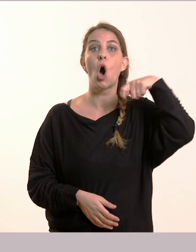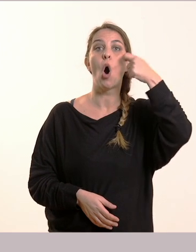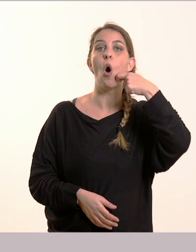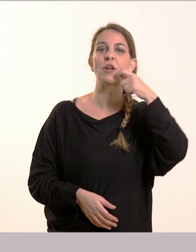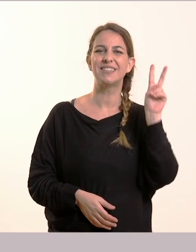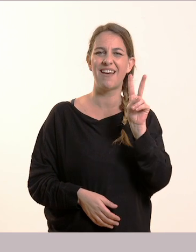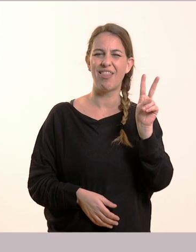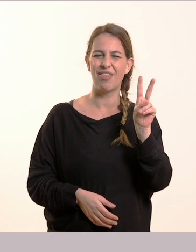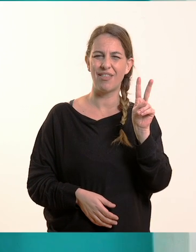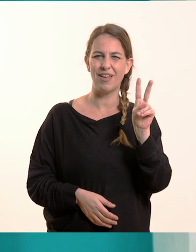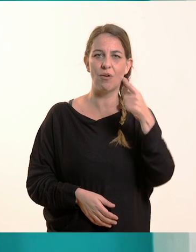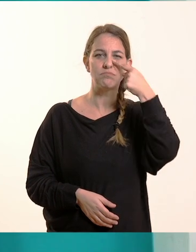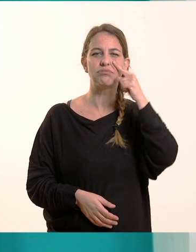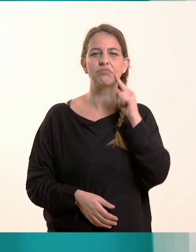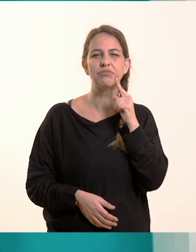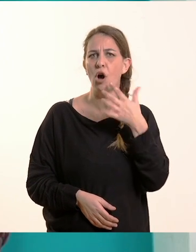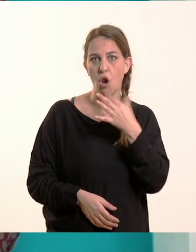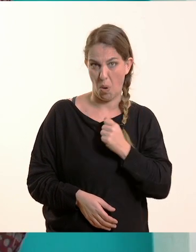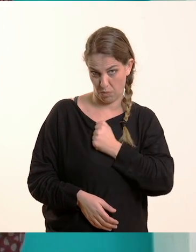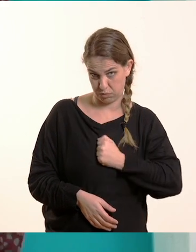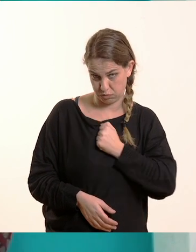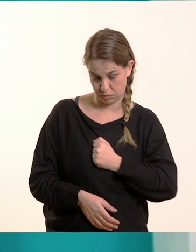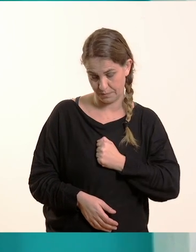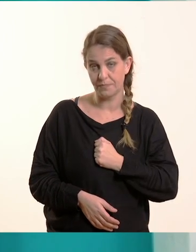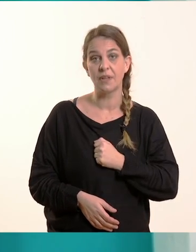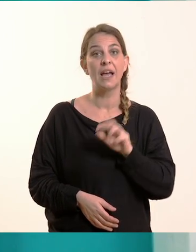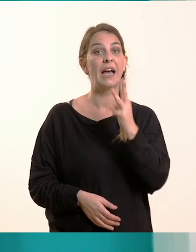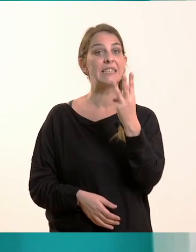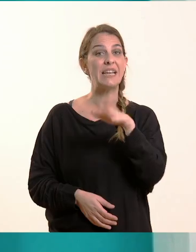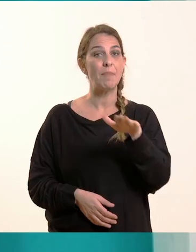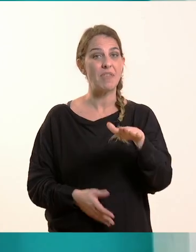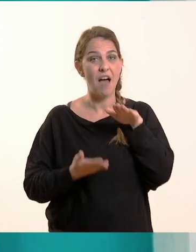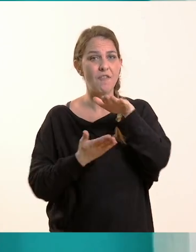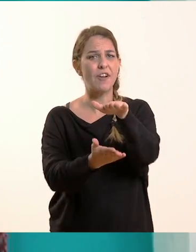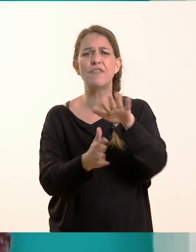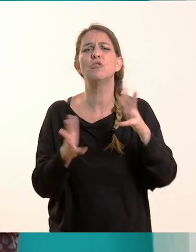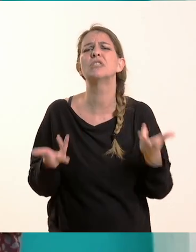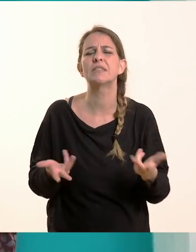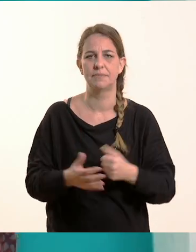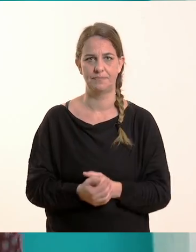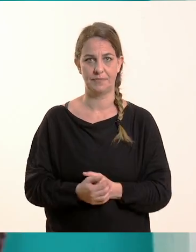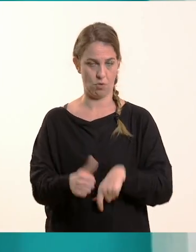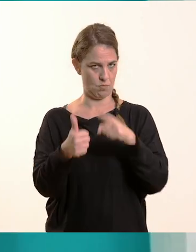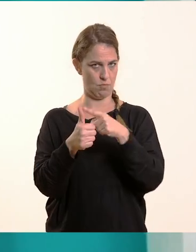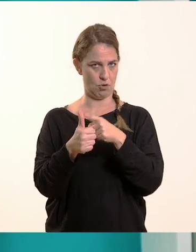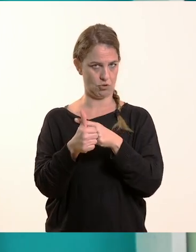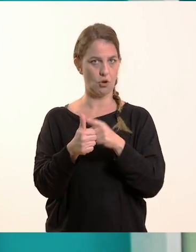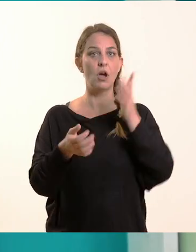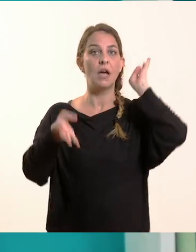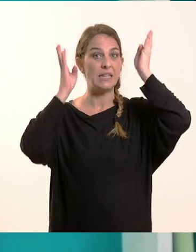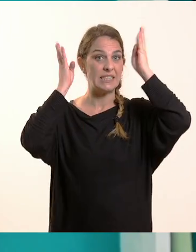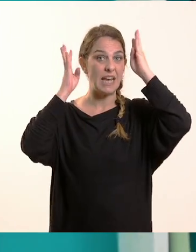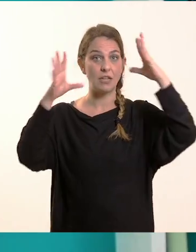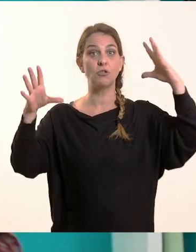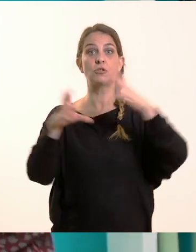βραβείο κέρδισαν όλοι. Για πάμε να δούμε να τις απαντήσουμε. Τι κέρδισε ο Σέργιος παιδιά. Το είπαμε ξανά.